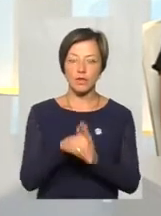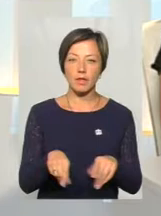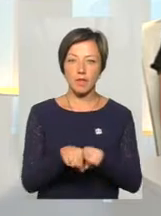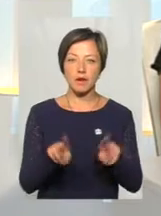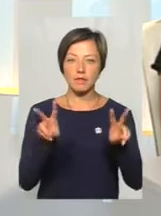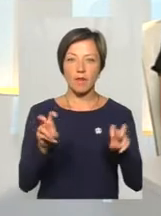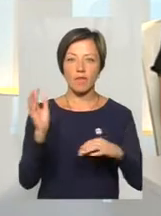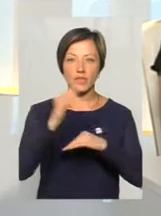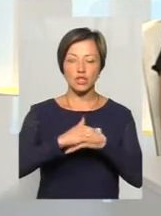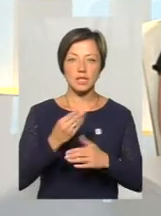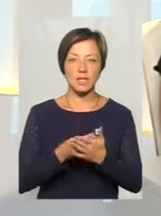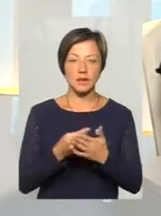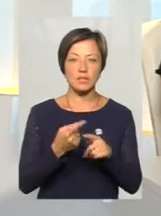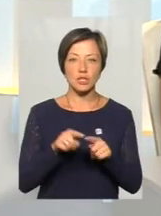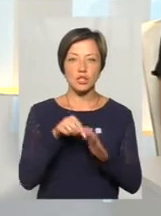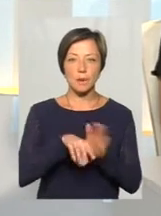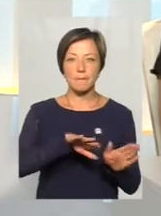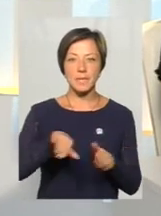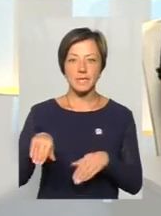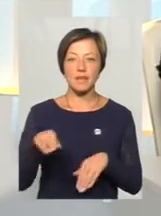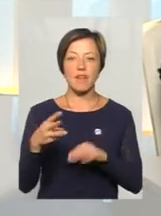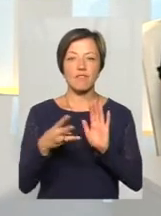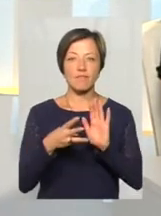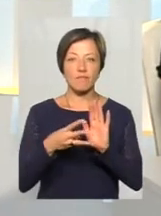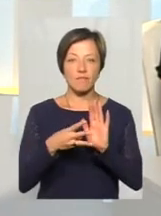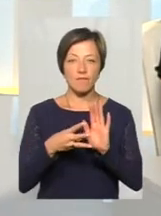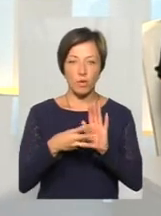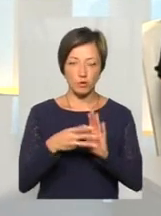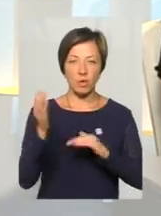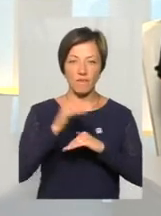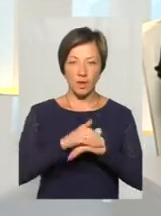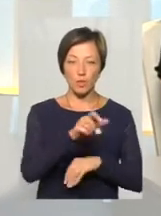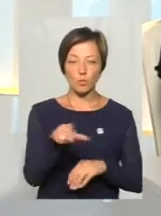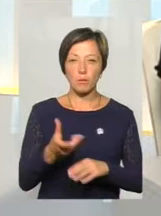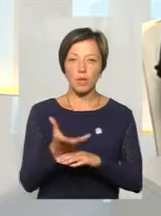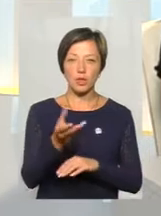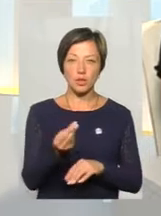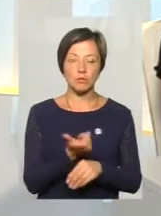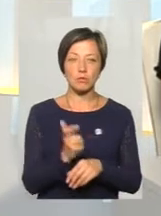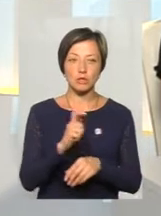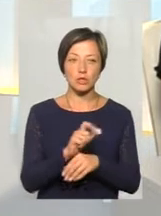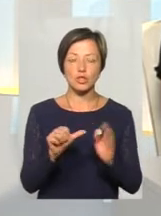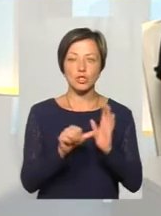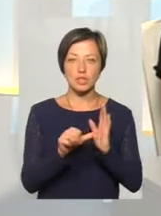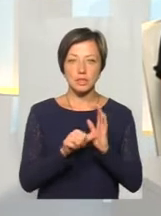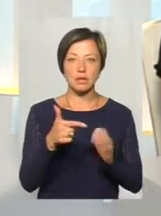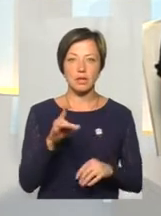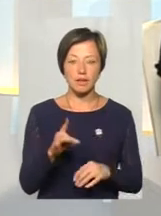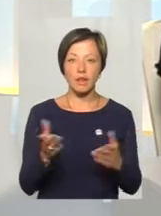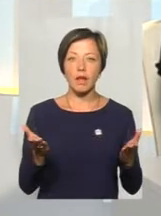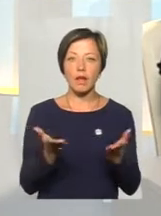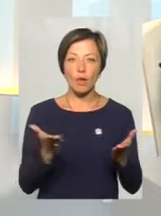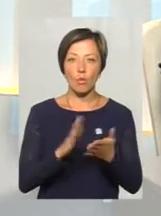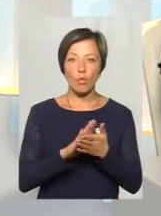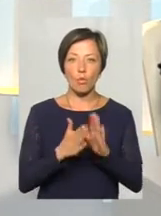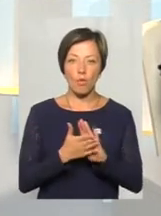званий вечірній тариф. Це означає, що після 20-ї години пасажири платитимуть ще більше по 6 гривень. На яких